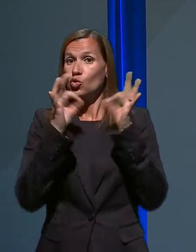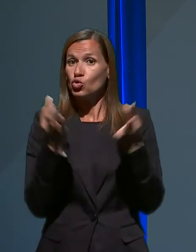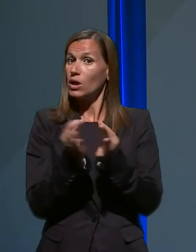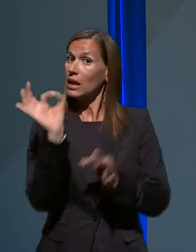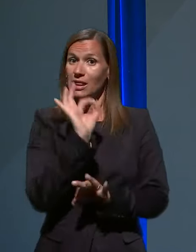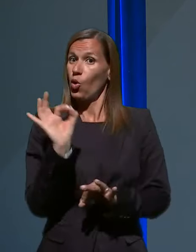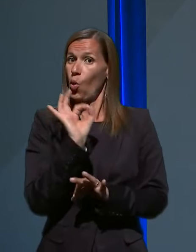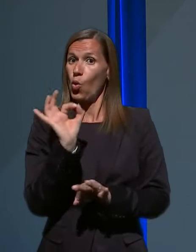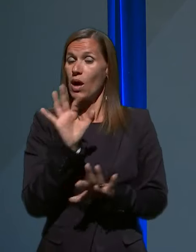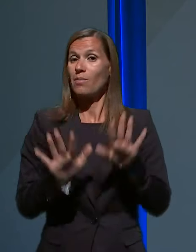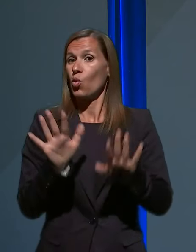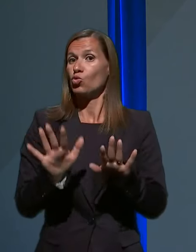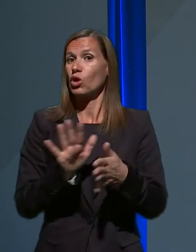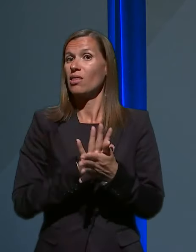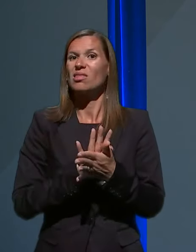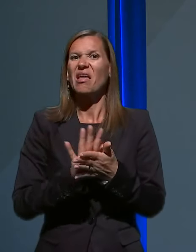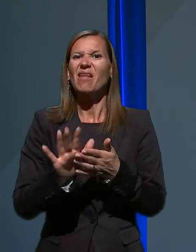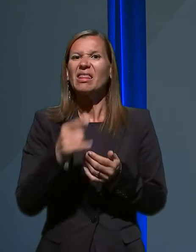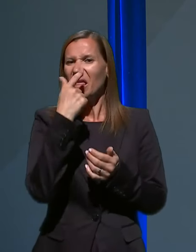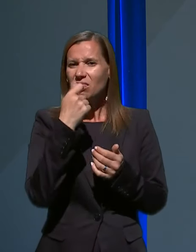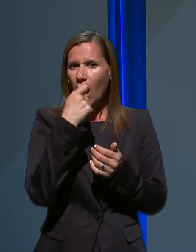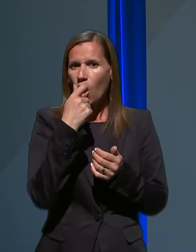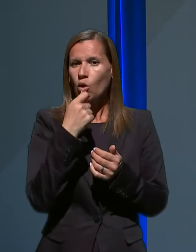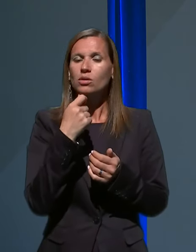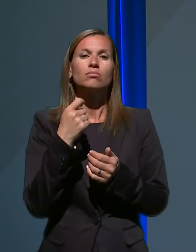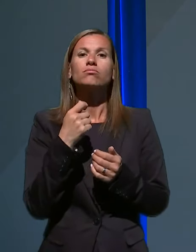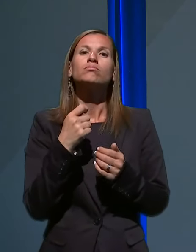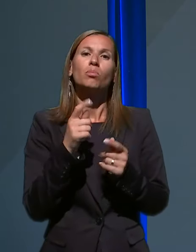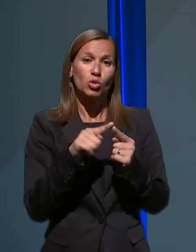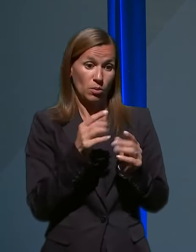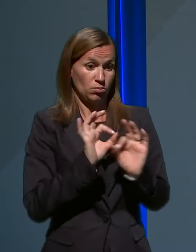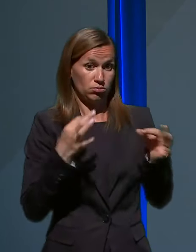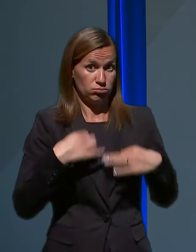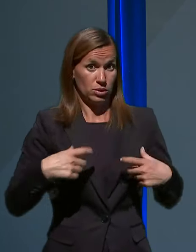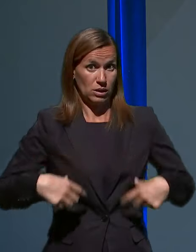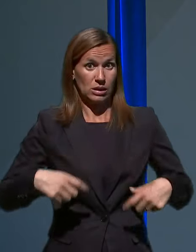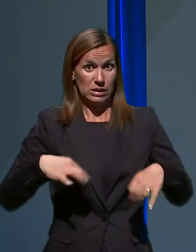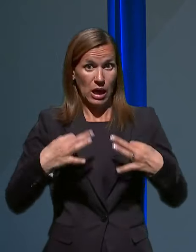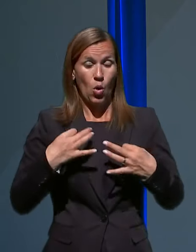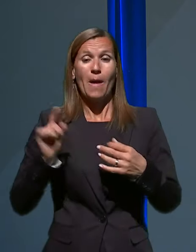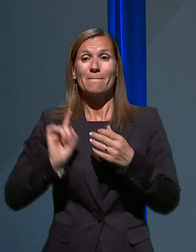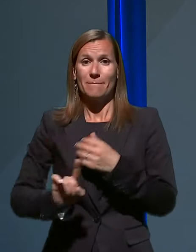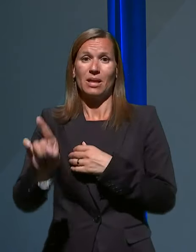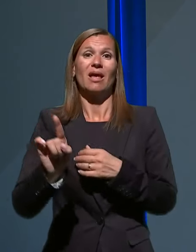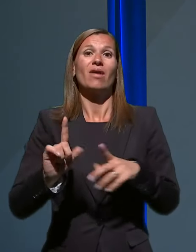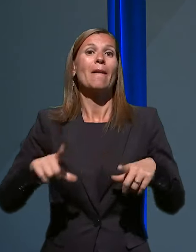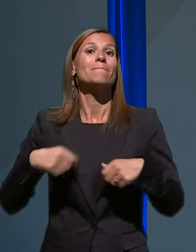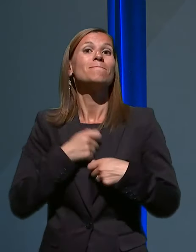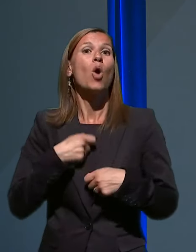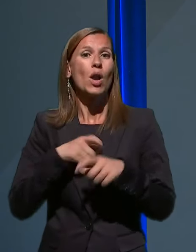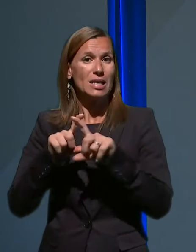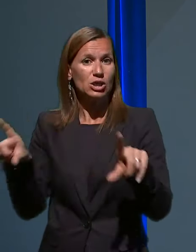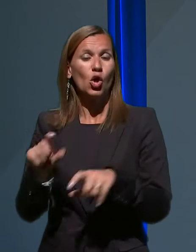morda navadnim nahodom, pride v bolnico, ga ponovno izprašamo,